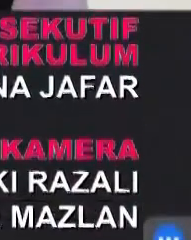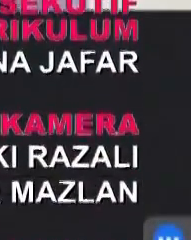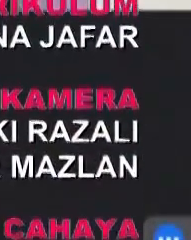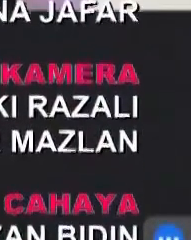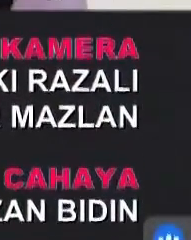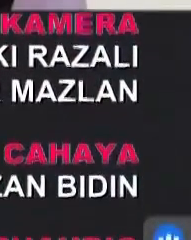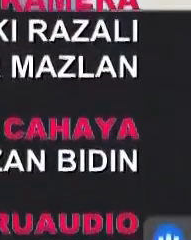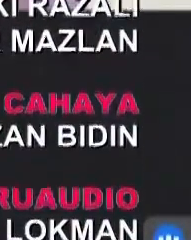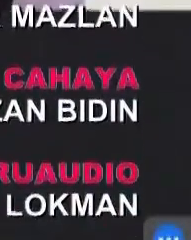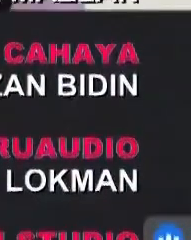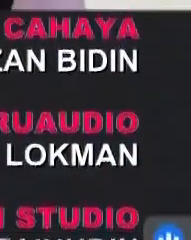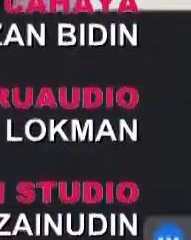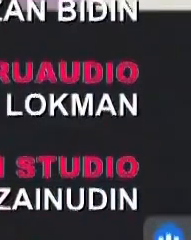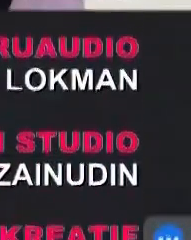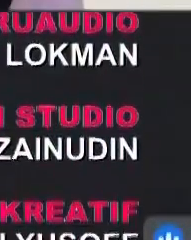Sampai jumpa lagi